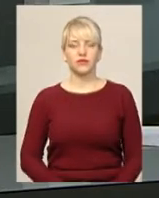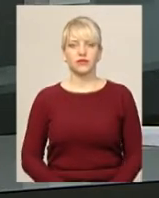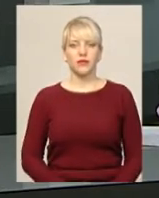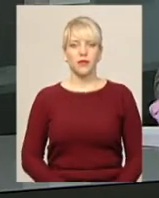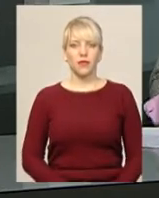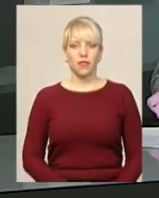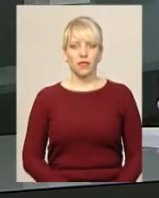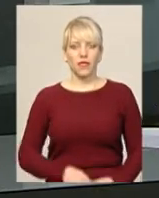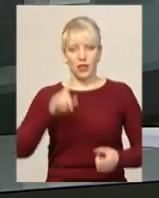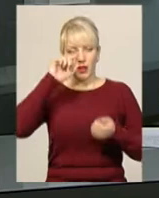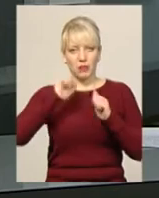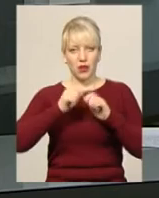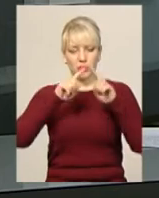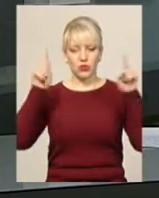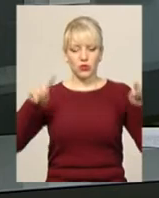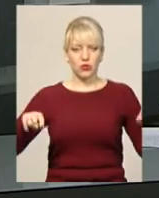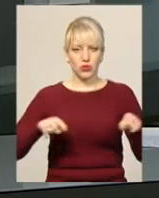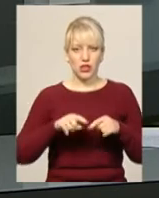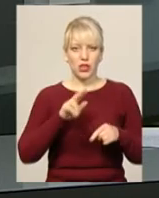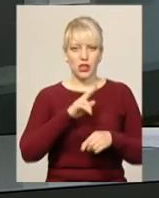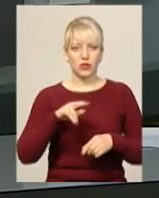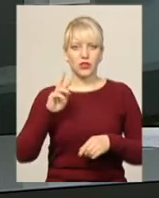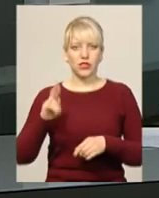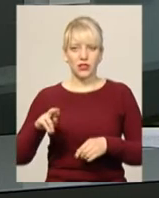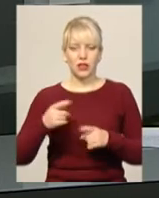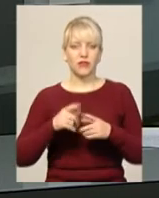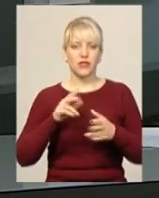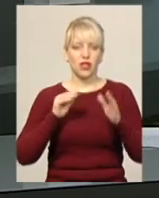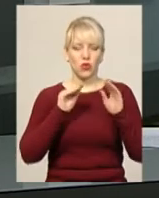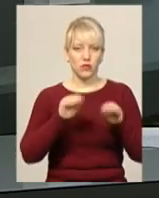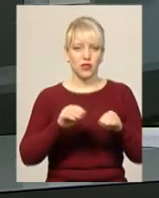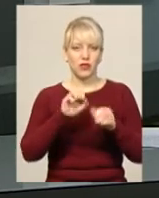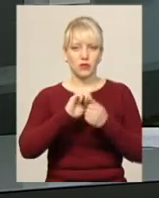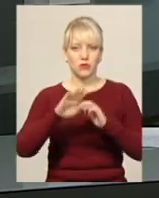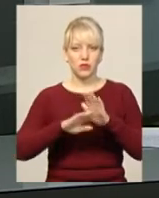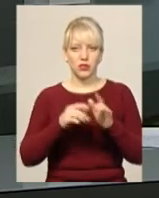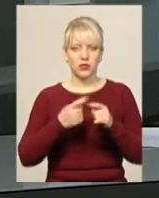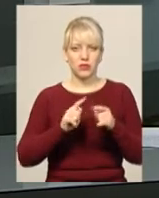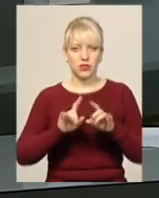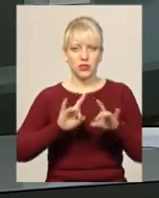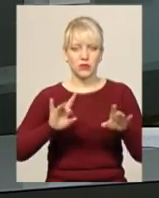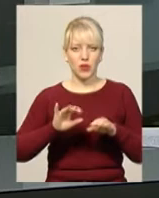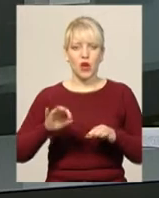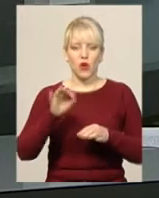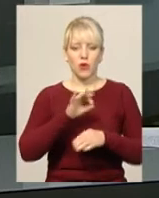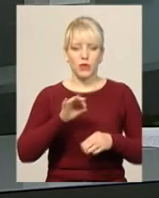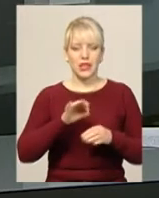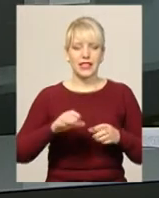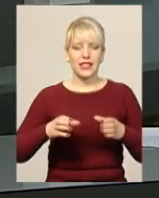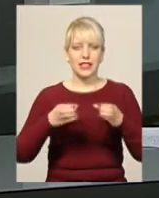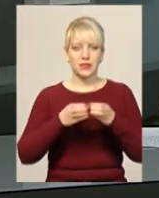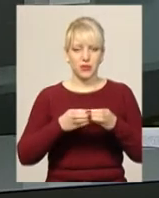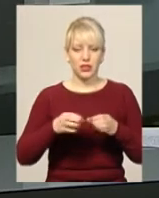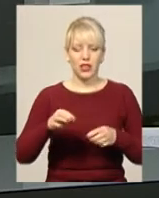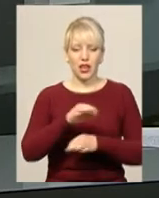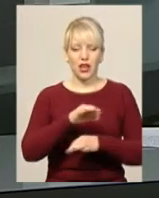Пам'ятну дошку Яну Девіте становлять у Кам'янці-Подільському. Про це нам повідомили в обласній спілці архітекторів. Ян Девіте – це